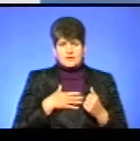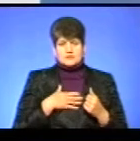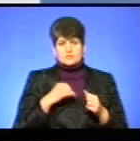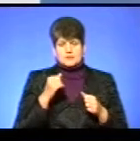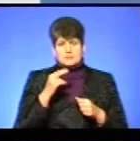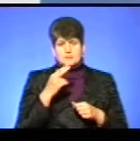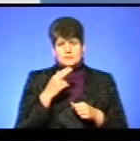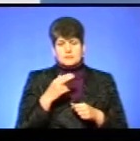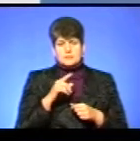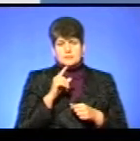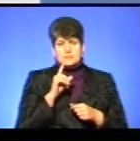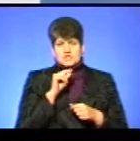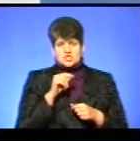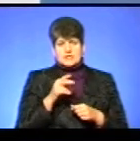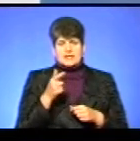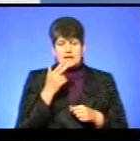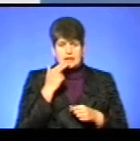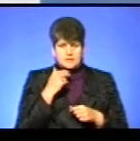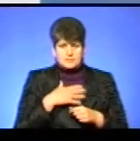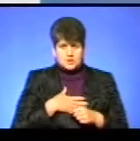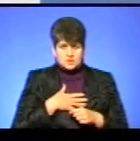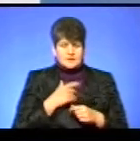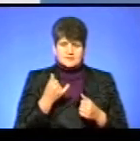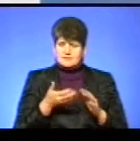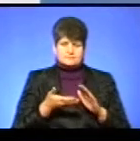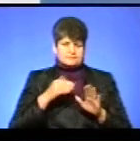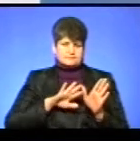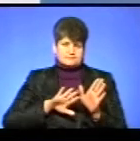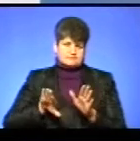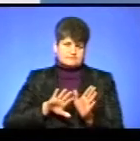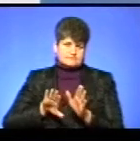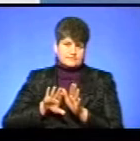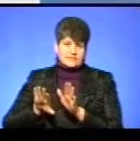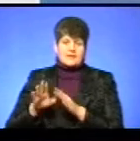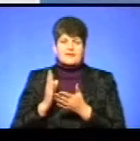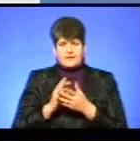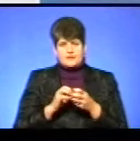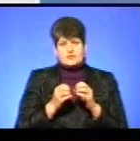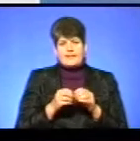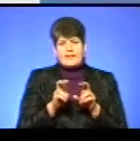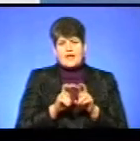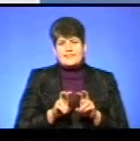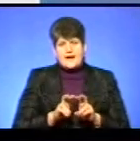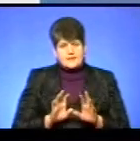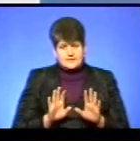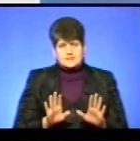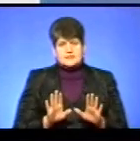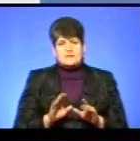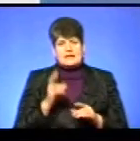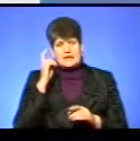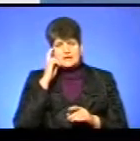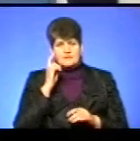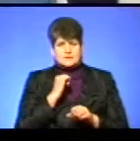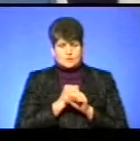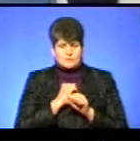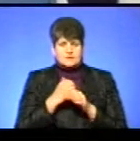пташиного грипу? найбільше. Зараз вже відкинуто це, тому що вже є результати аналізів київського, проведені київської